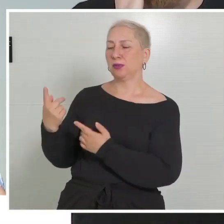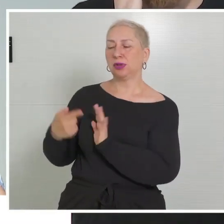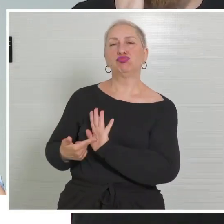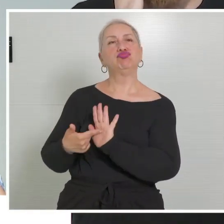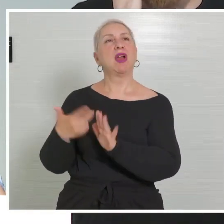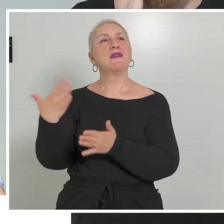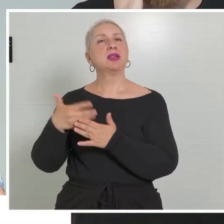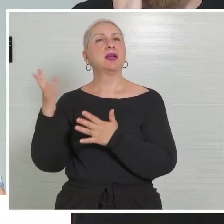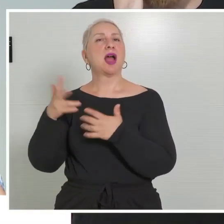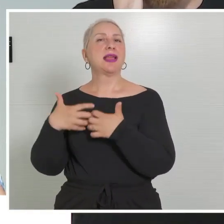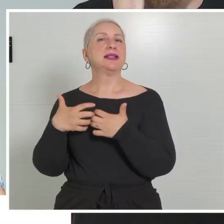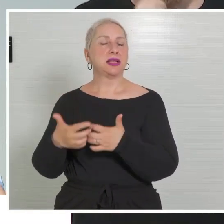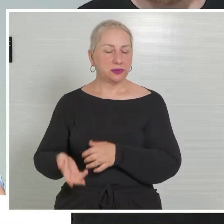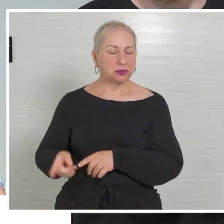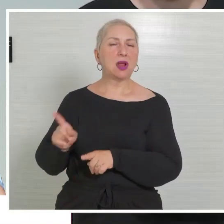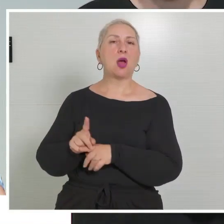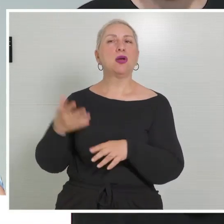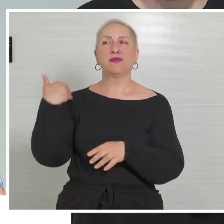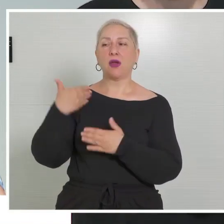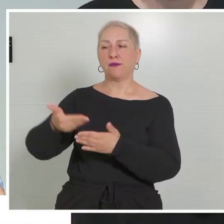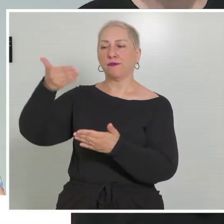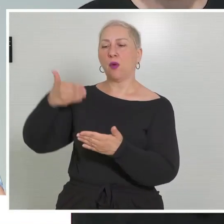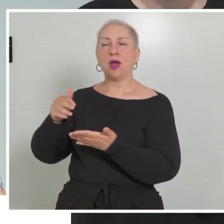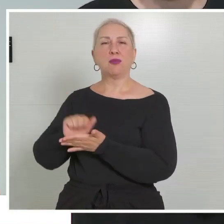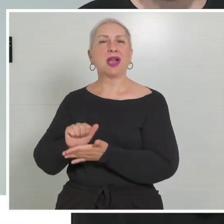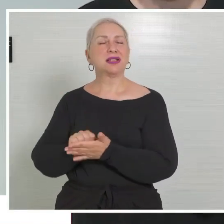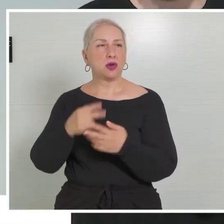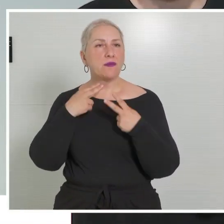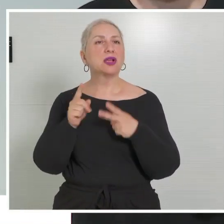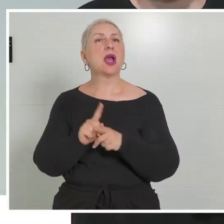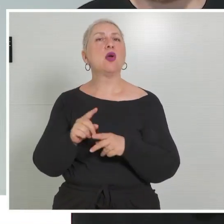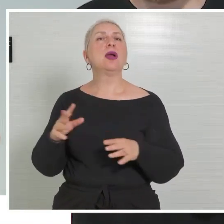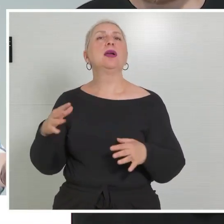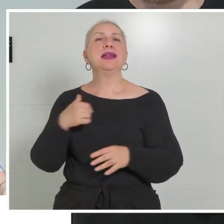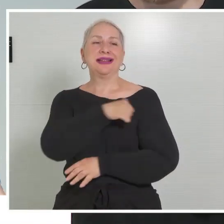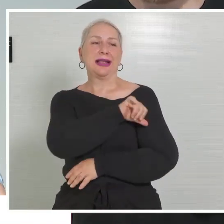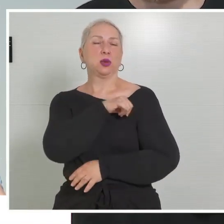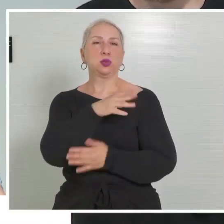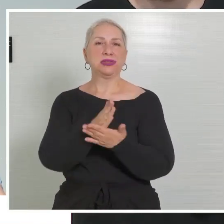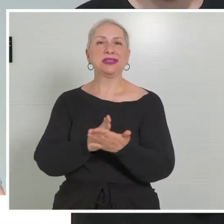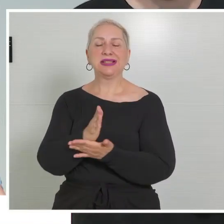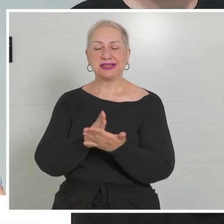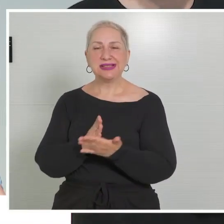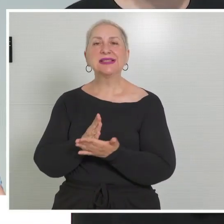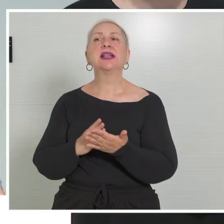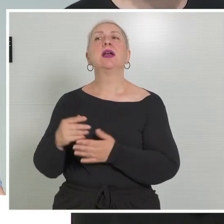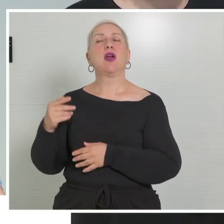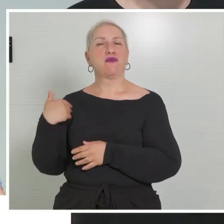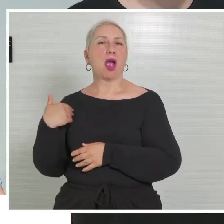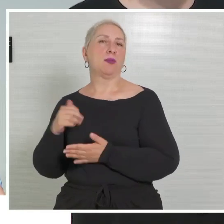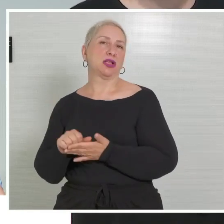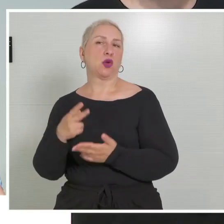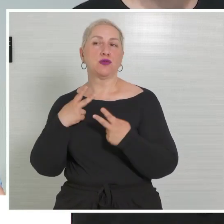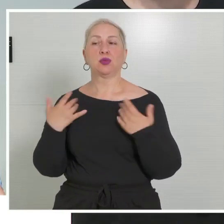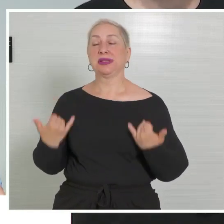junge Burschen aus dem Rettungsdienst, im Zivildienst bei der Pressekonferenz gehabt. Und dieses